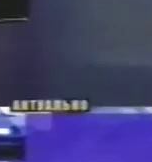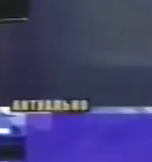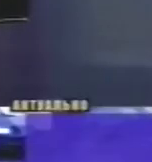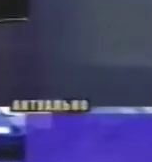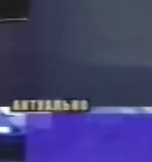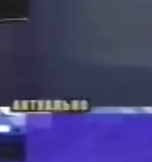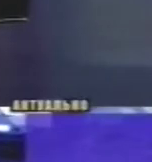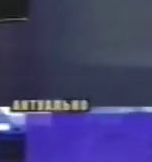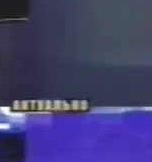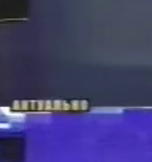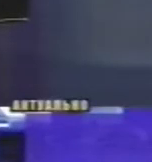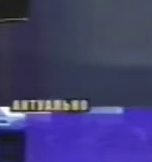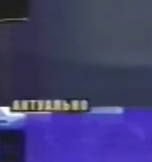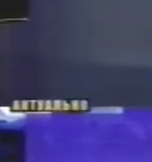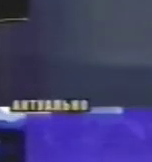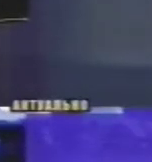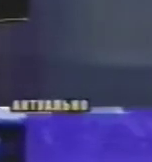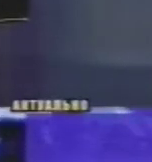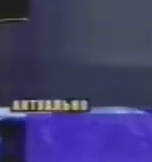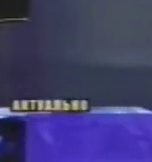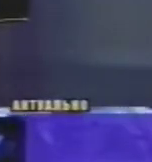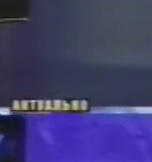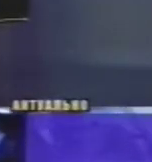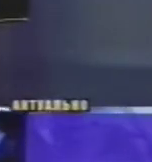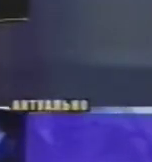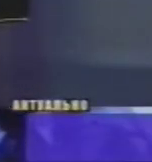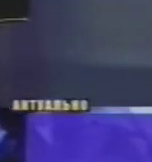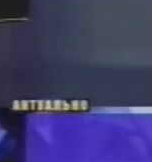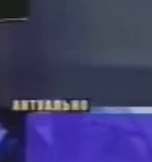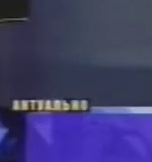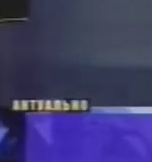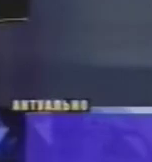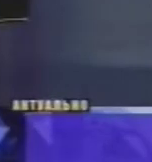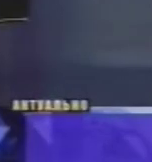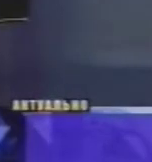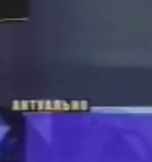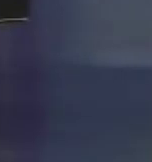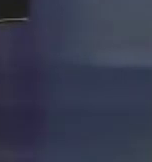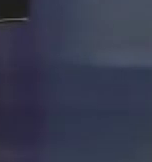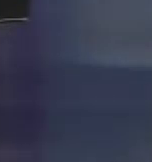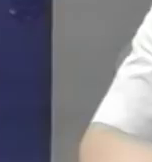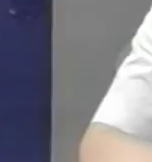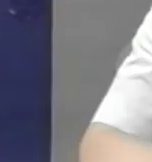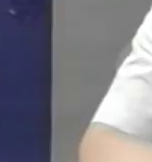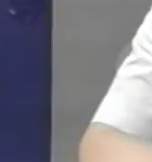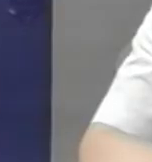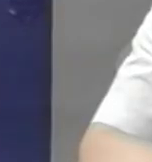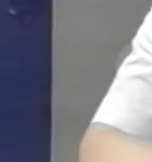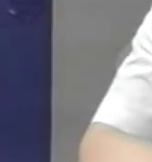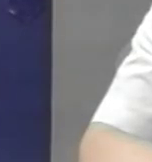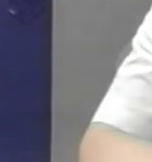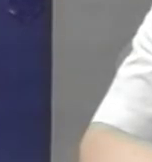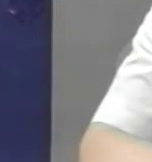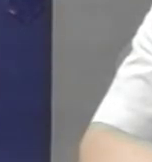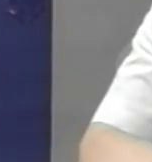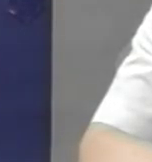Шановні глядачі, це програма «Актуально» у студії заступник голови, керівник апарату обдержадміністрації Юрій Жиліховський. Вітаємо вас.